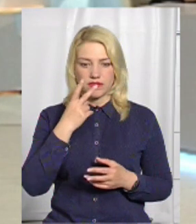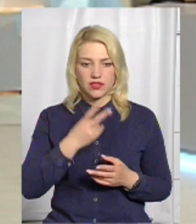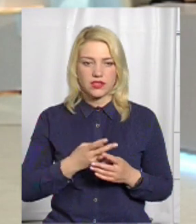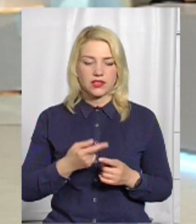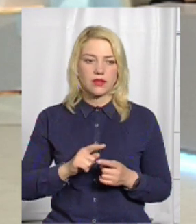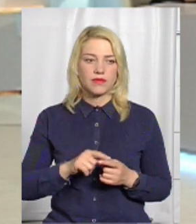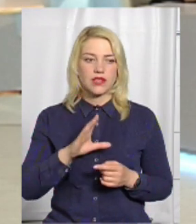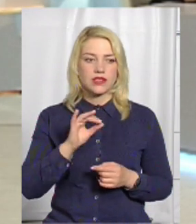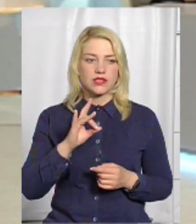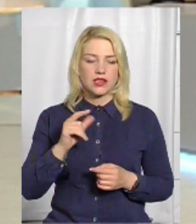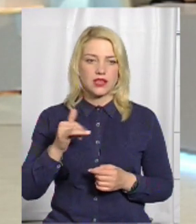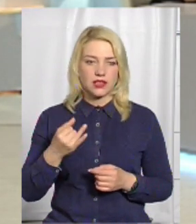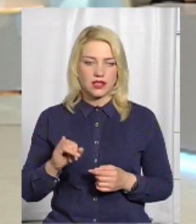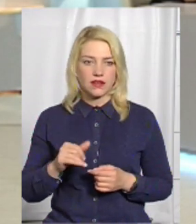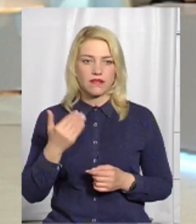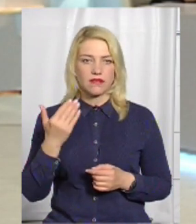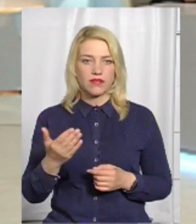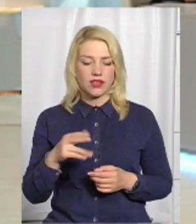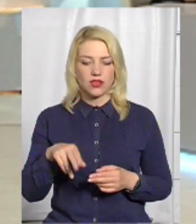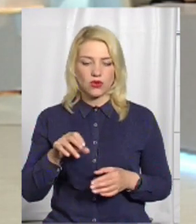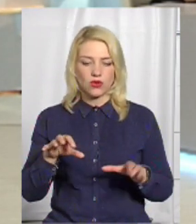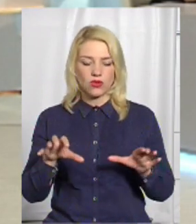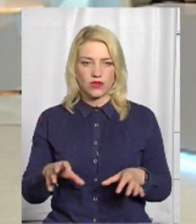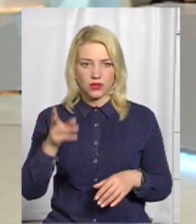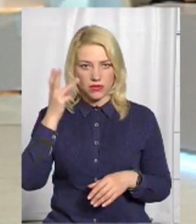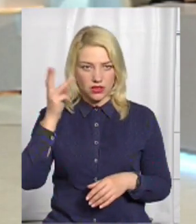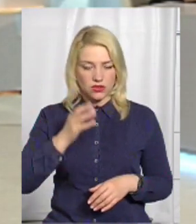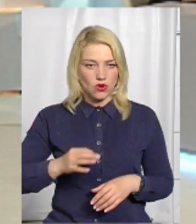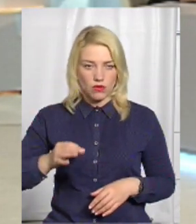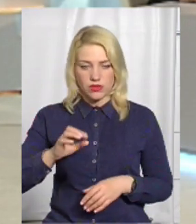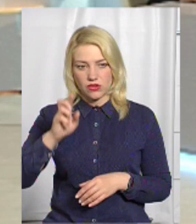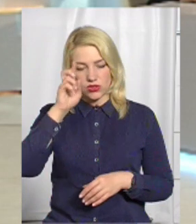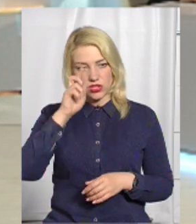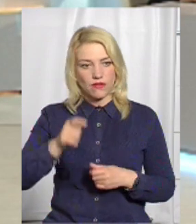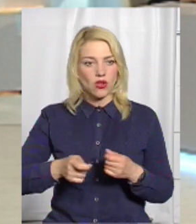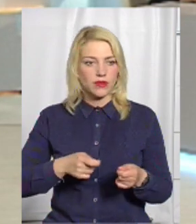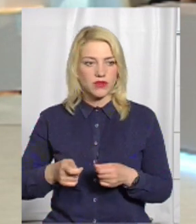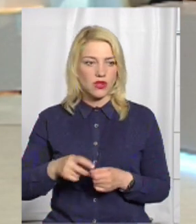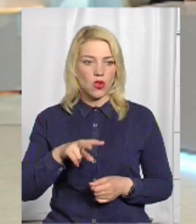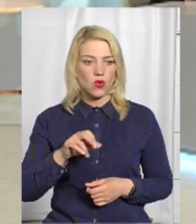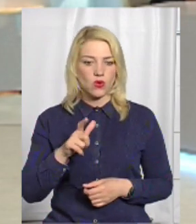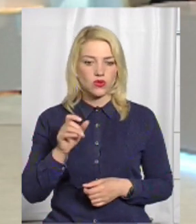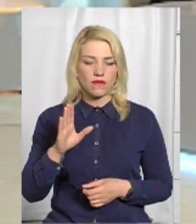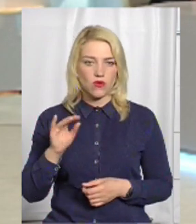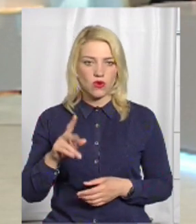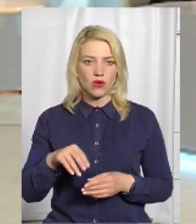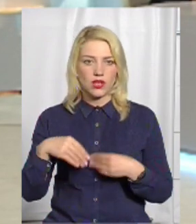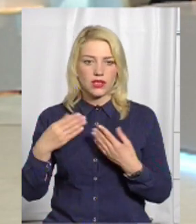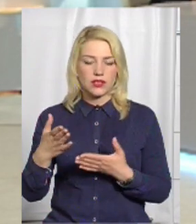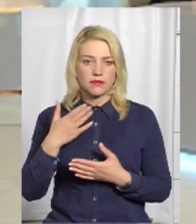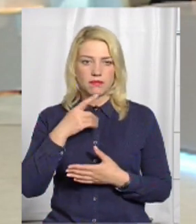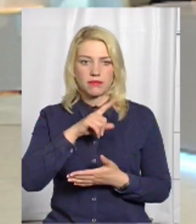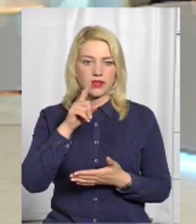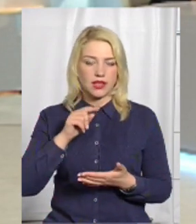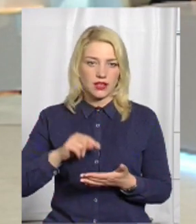Ви, пане Сергію, до голови Хмельницької обласної державної адміністрації Вадима Лозового звернулися за